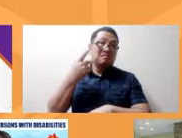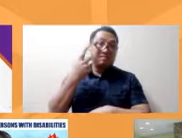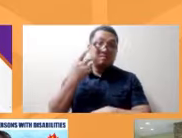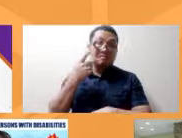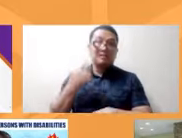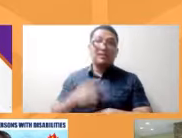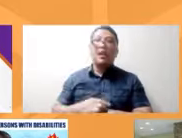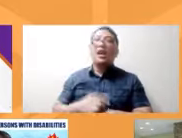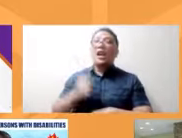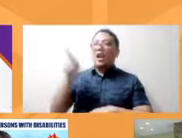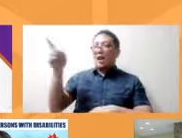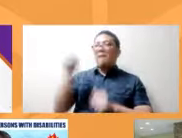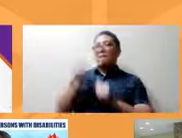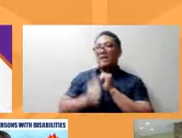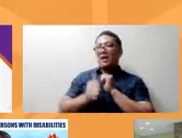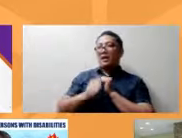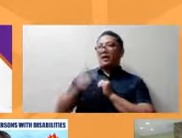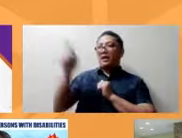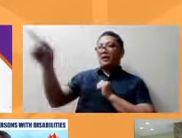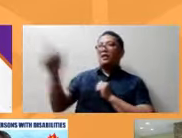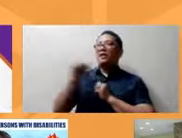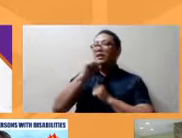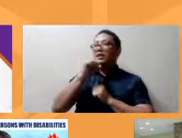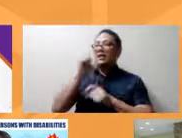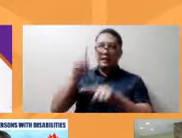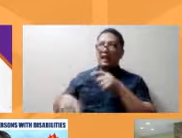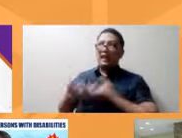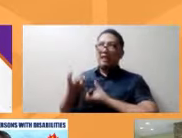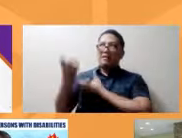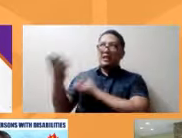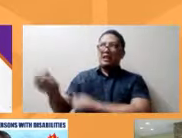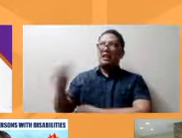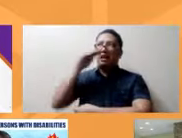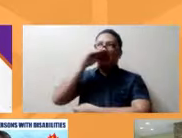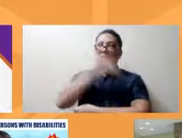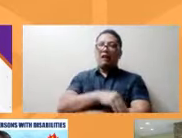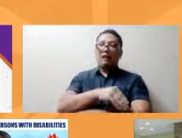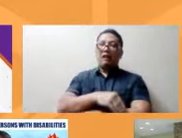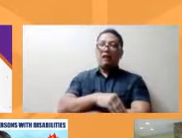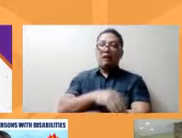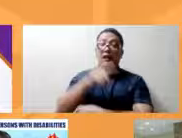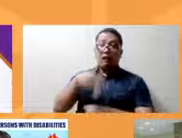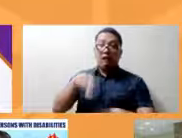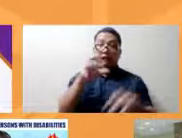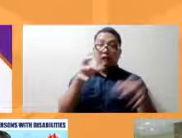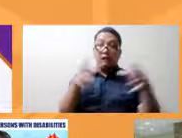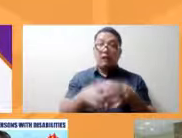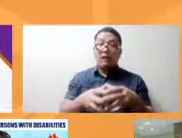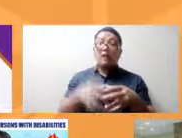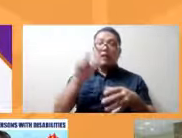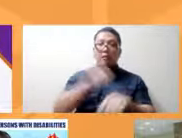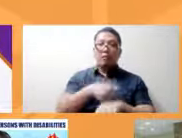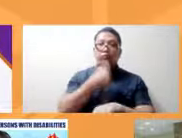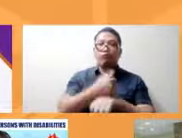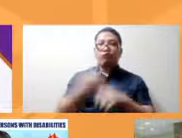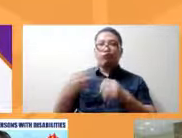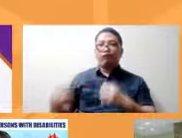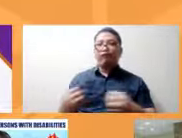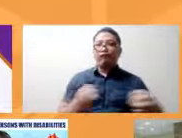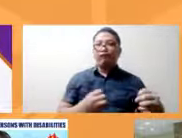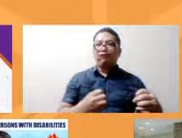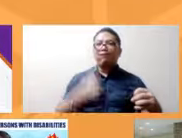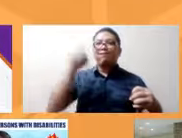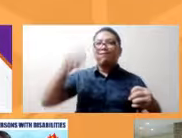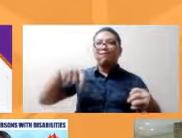mala ay hindi mapagkatiwalaan Pero ang sektor din na may kapansanan dapat organisado din na may mga